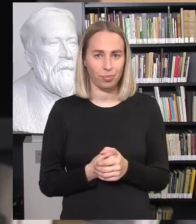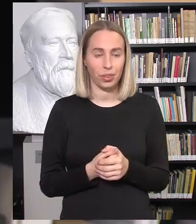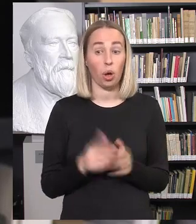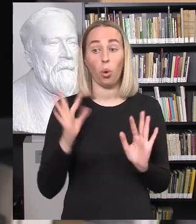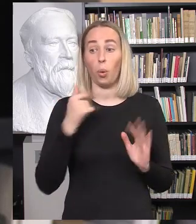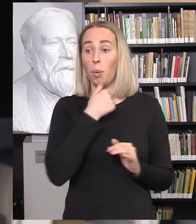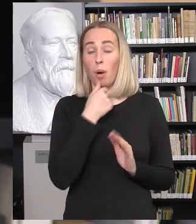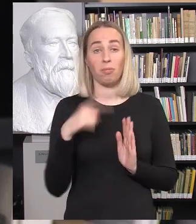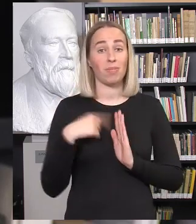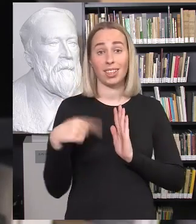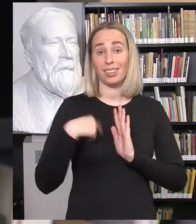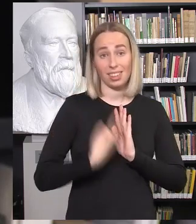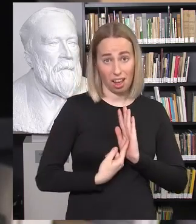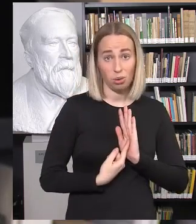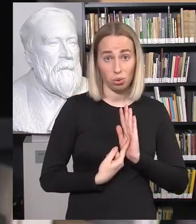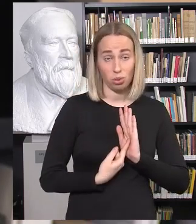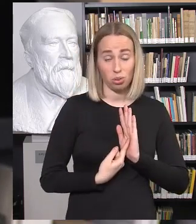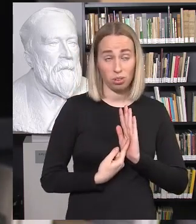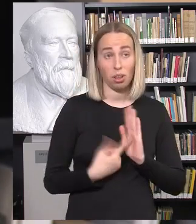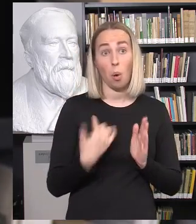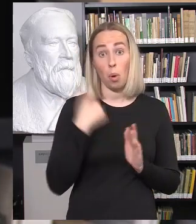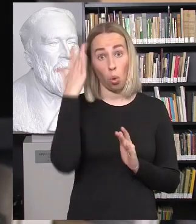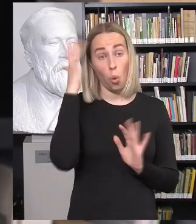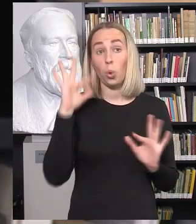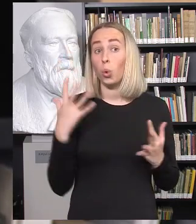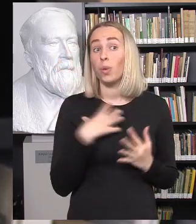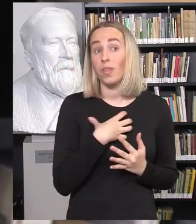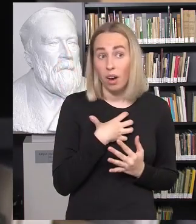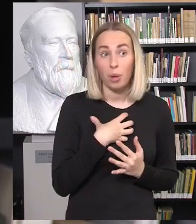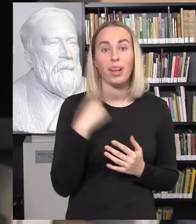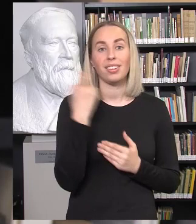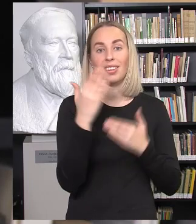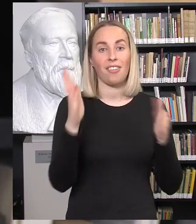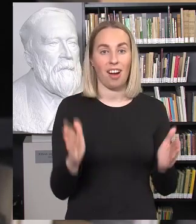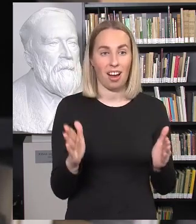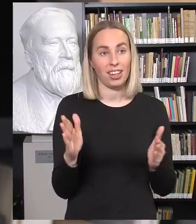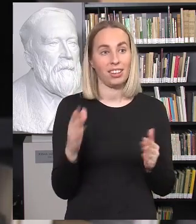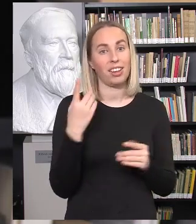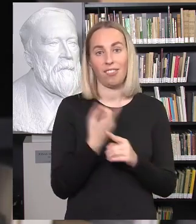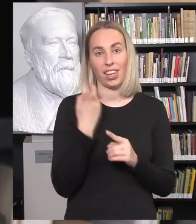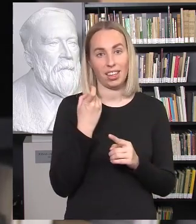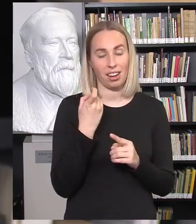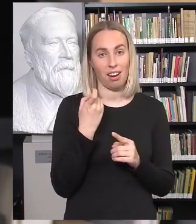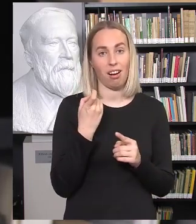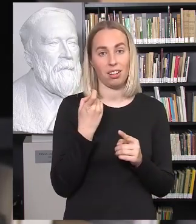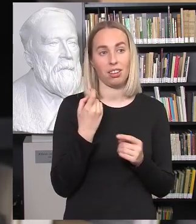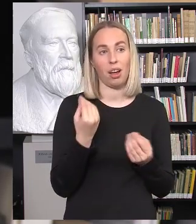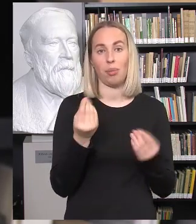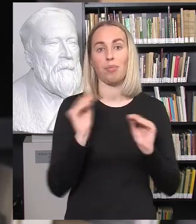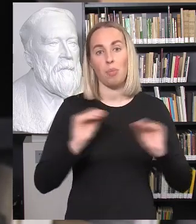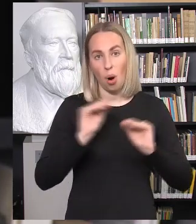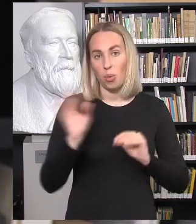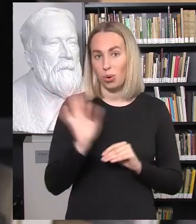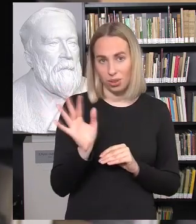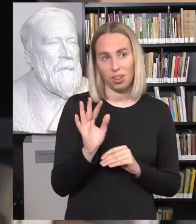nuomonė būtų šitoje vietoje svarbi, tai sakyčiau, tikrai ne viena savaitinė pamoka turėtų būti numatyta ruošti vaiką gyvenimui,